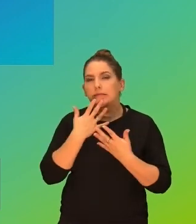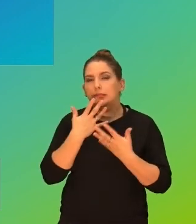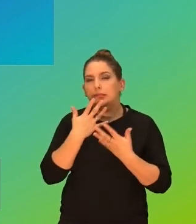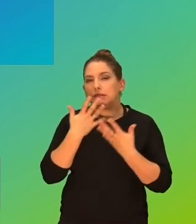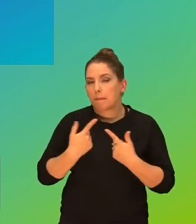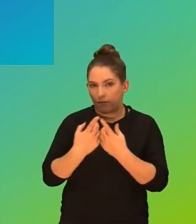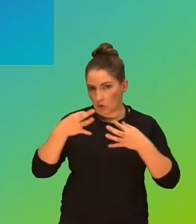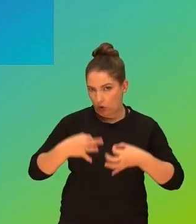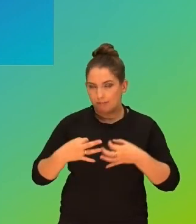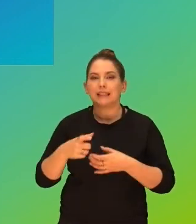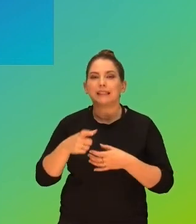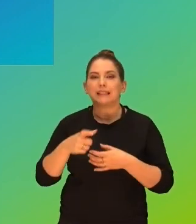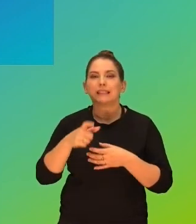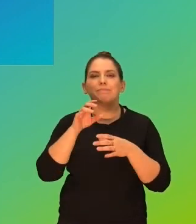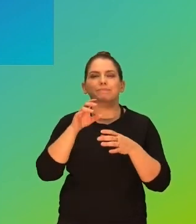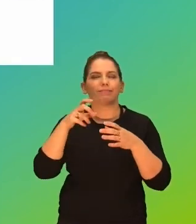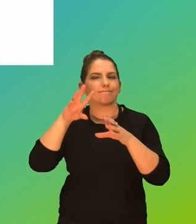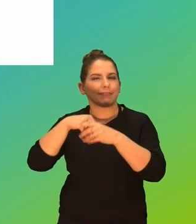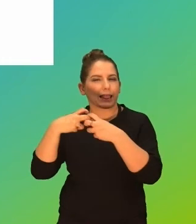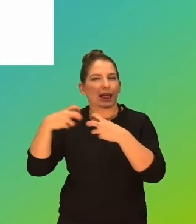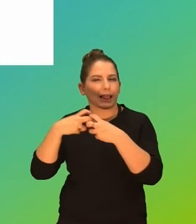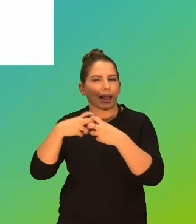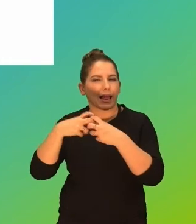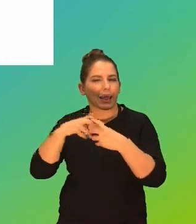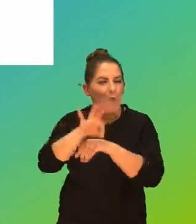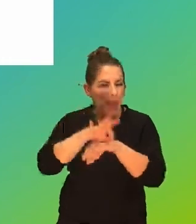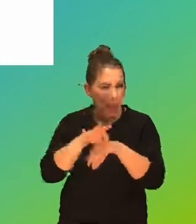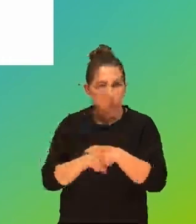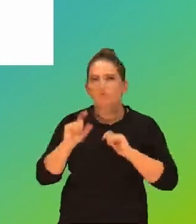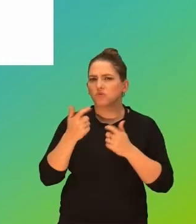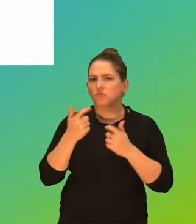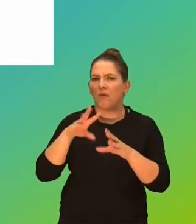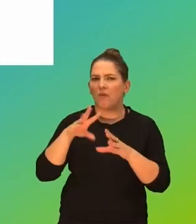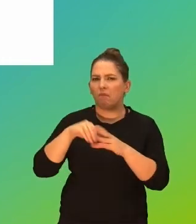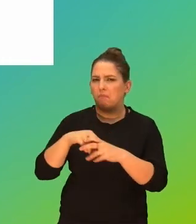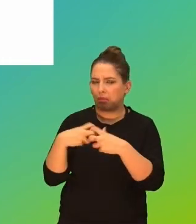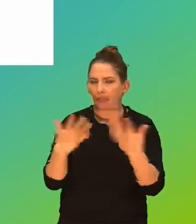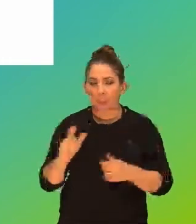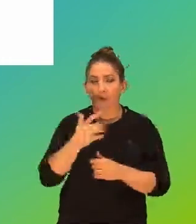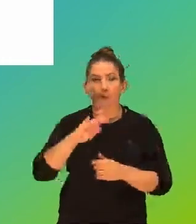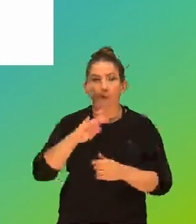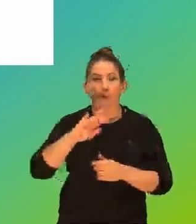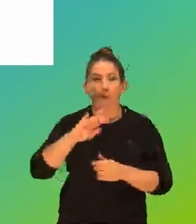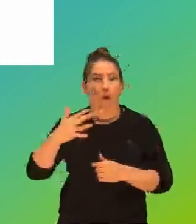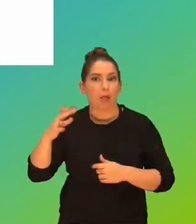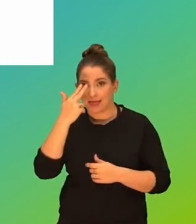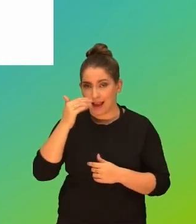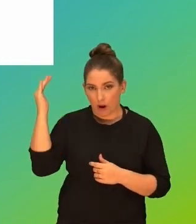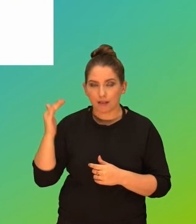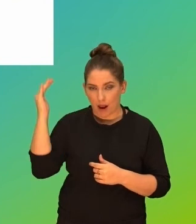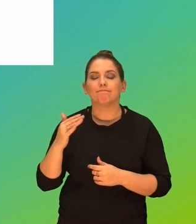chciałam powiedzieć dzisiaj, to cyberprzemoc. Co się dzieje w sieci? Co piąty nastolatek